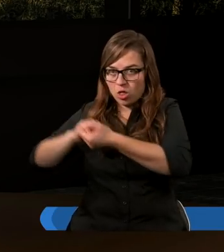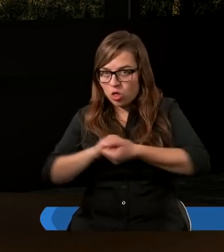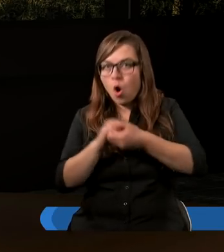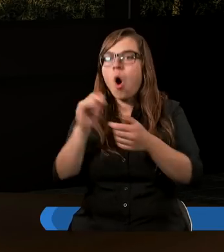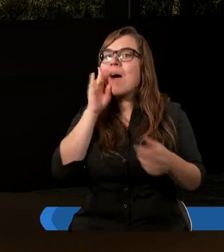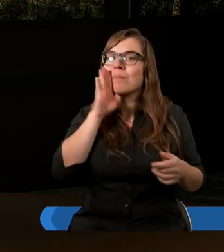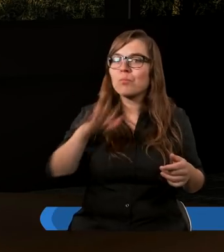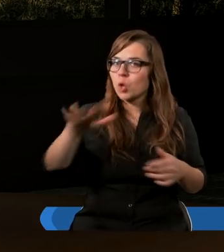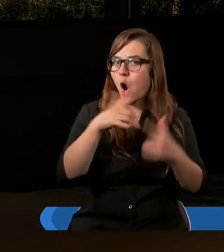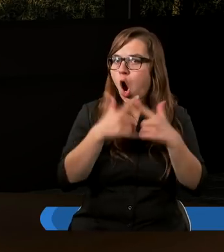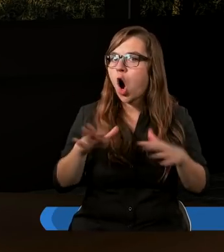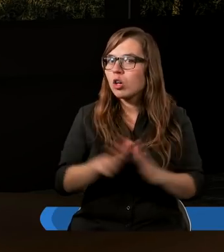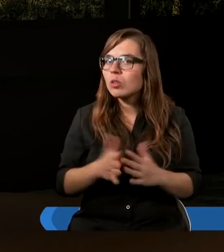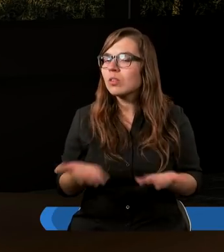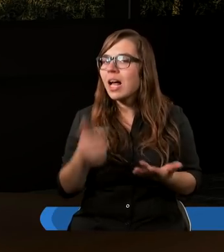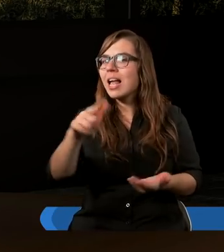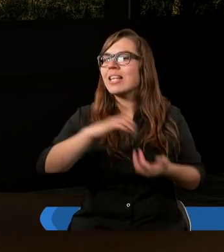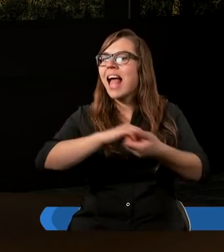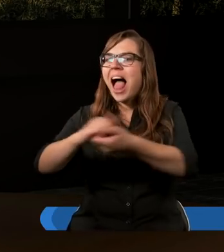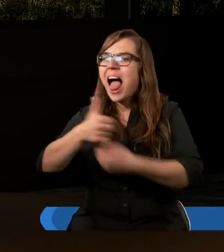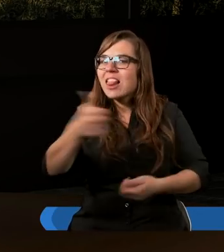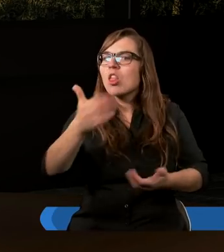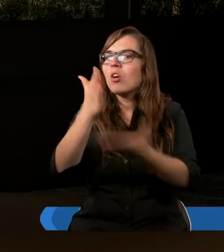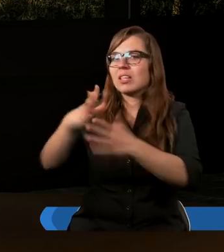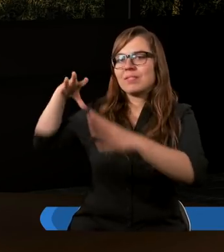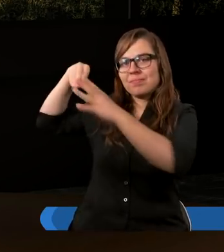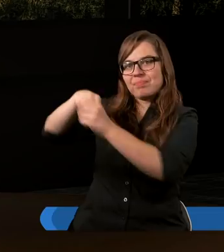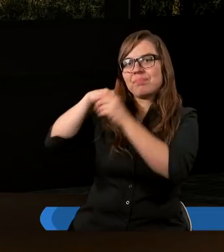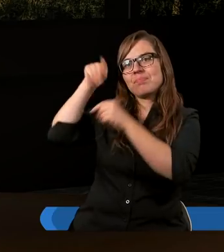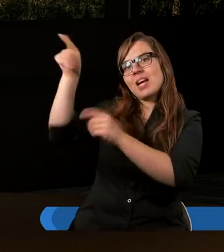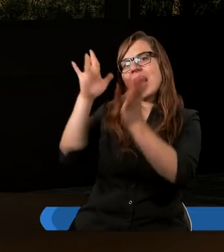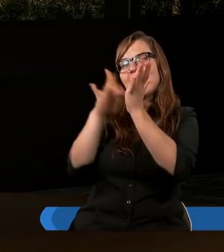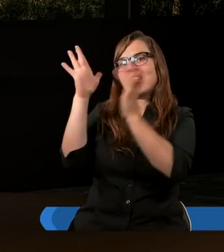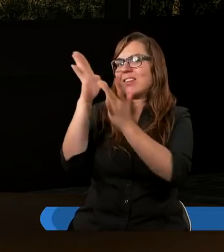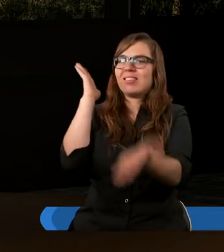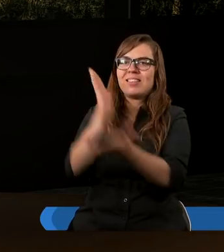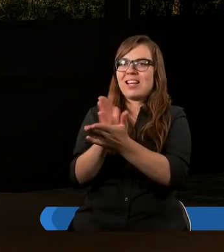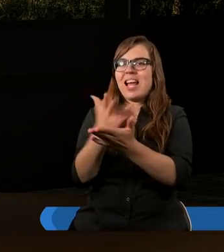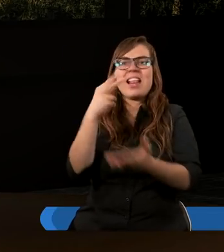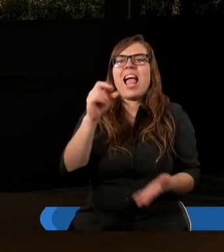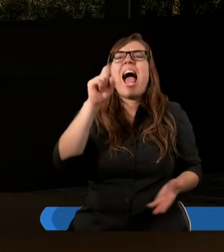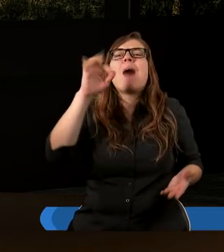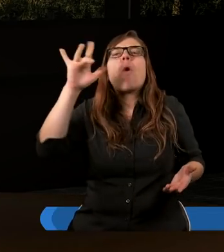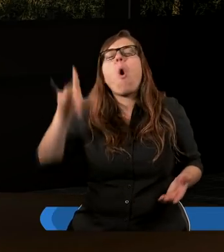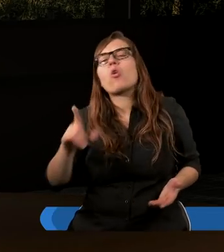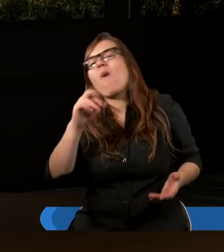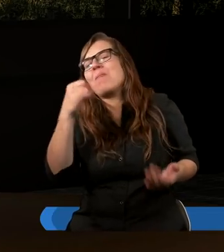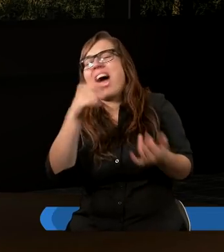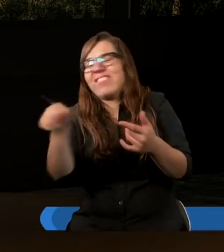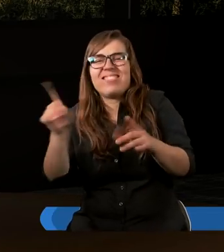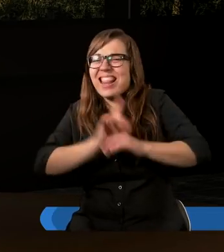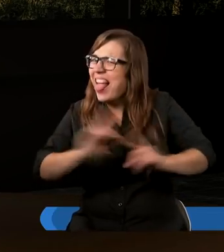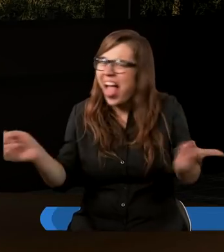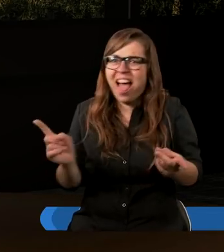jako Kościół, to ta jedność może być tylko i wyłącznie Chrystus. Nie Paweł, nie Apolos, nie kto inny, a